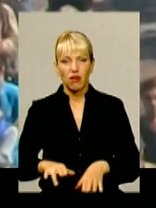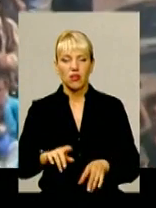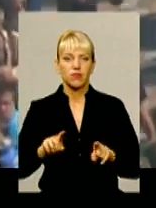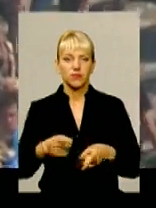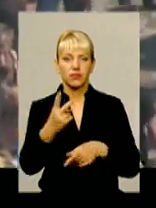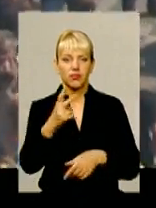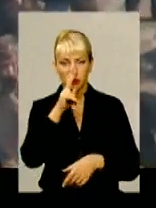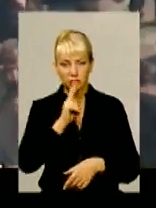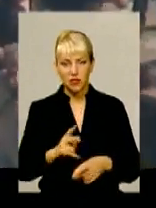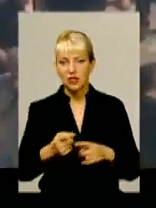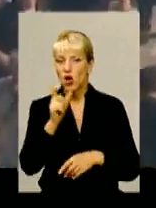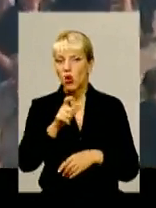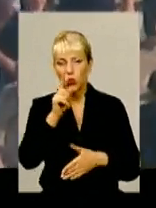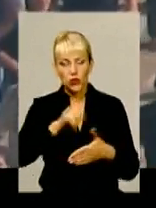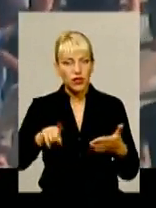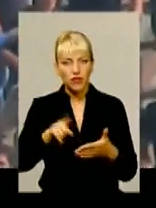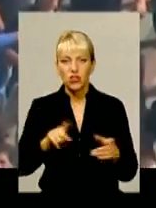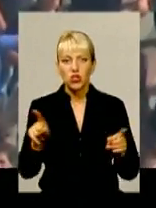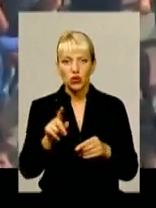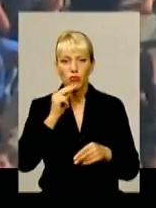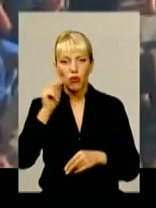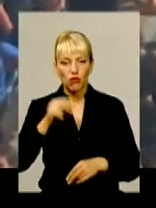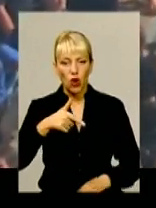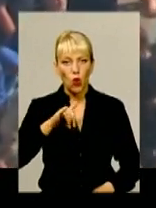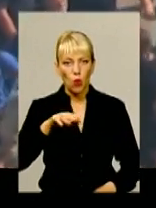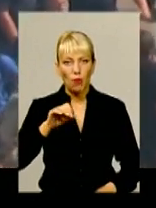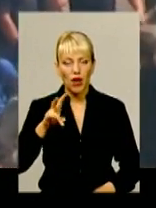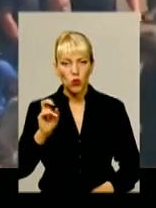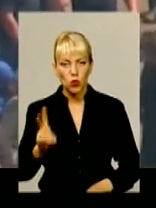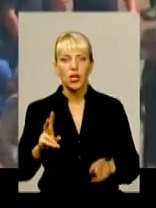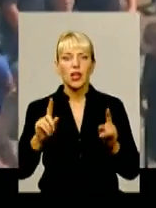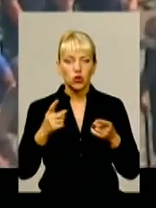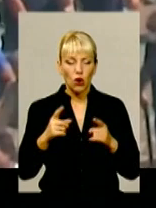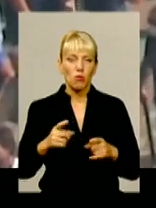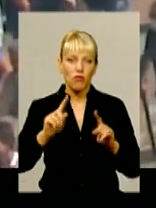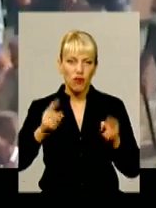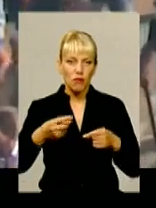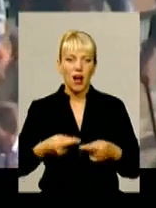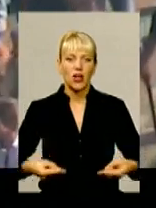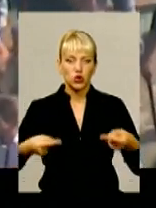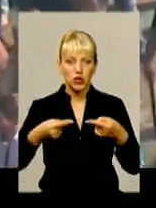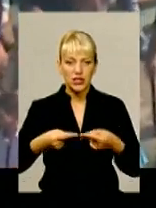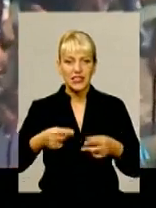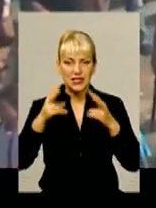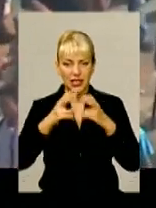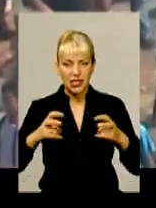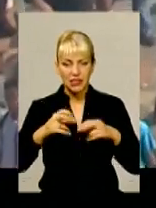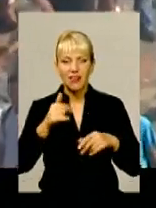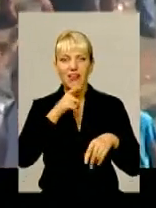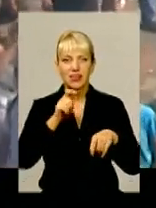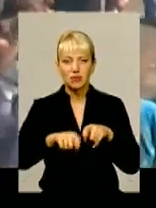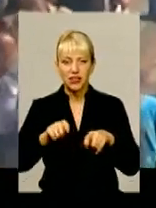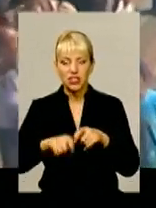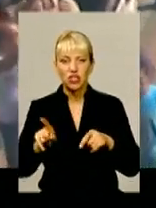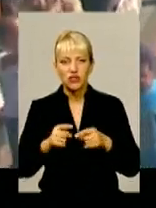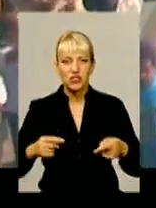Не вірять учасники акції протесту і впровинок Ігоря Гомонюка. Тому вимагають об'єктивного слідства, а також експертизи для встановлення